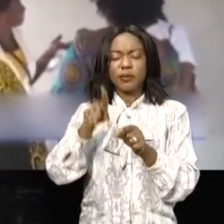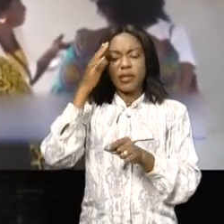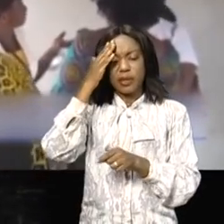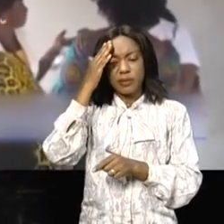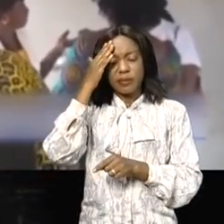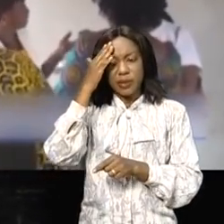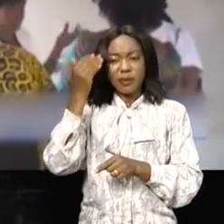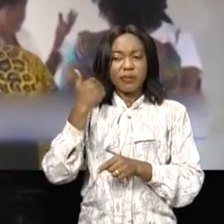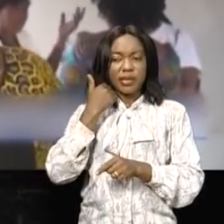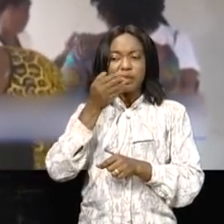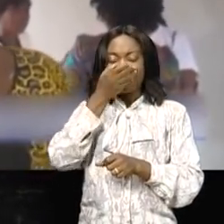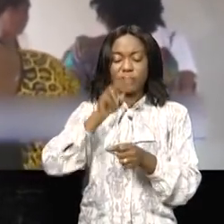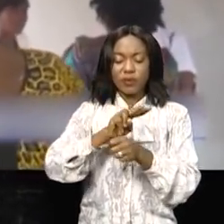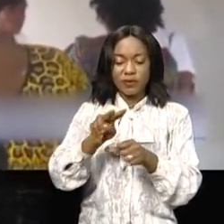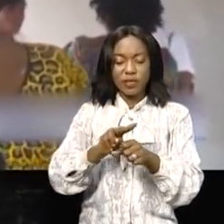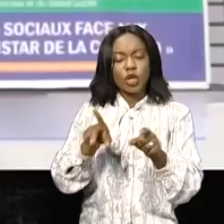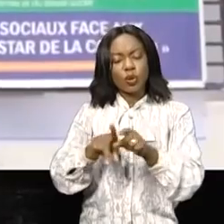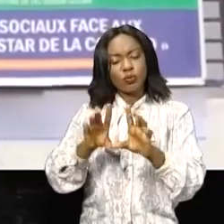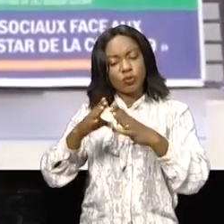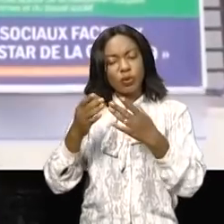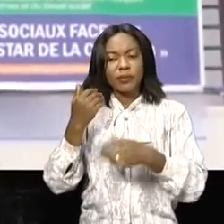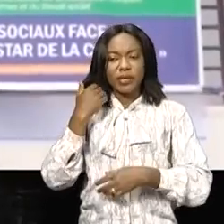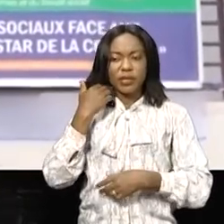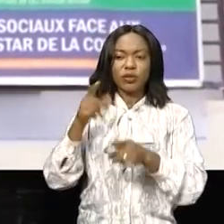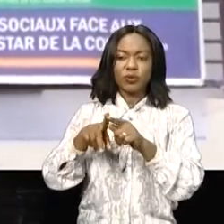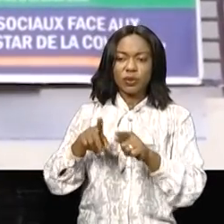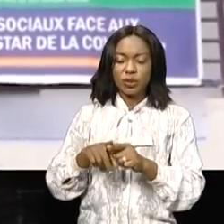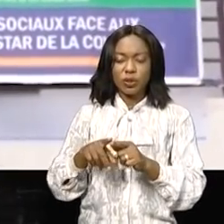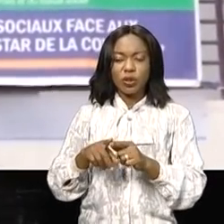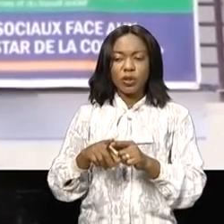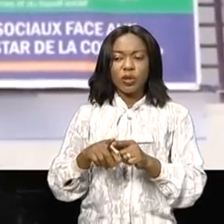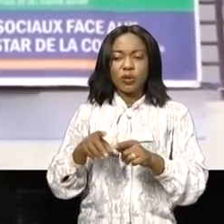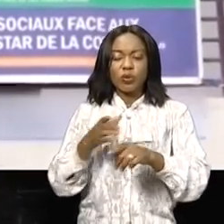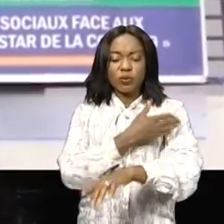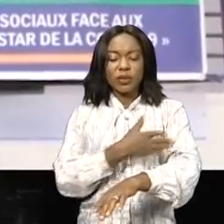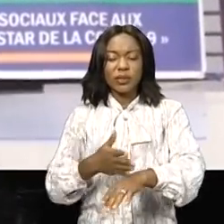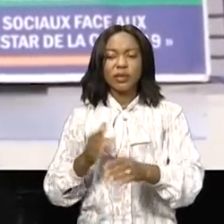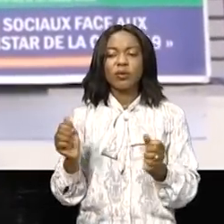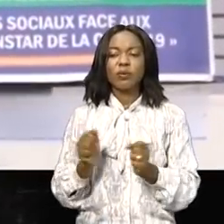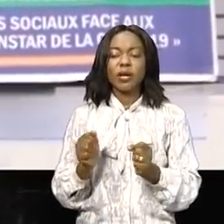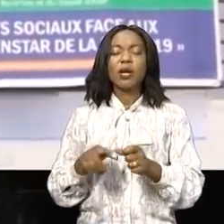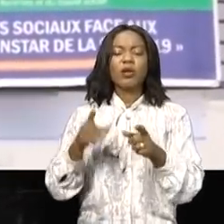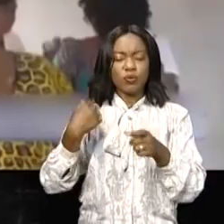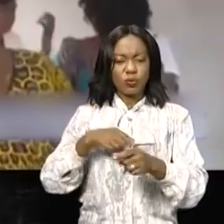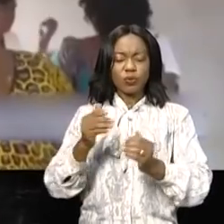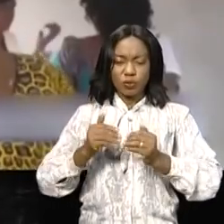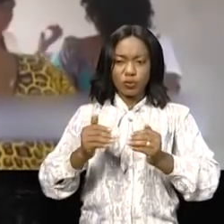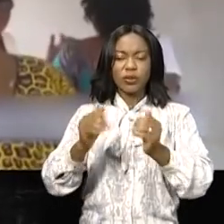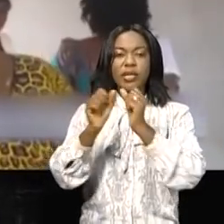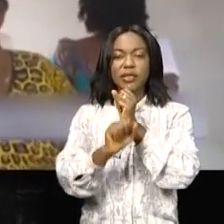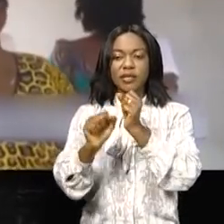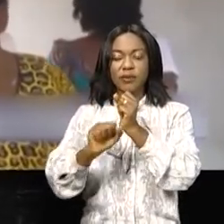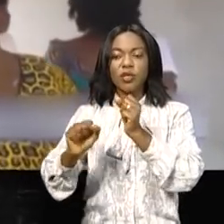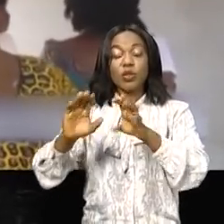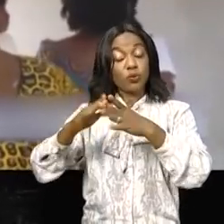maladie à la COVID-19 c'est comme toute autre maladie. Nous voulons dissiper la peur et passer aux sensibilisations. Mais tout travail demande de